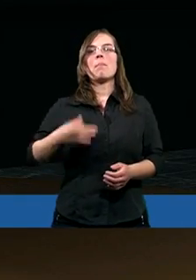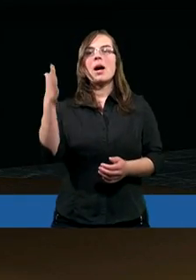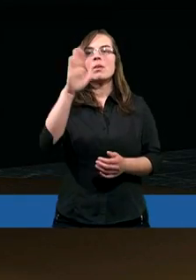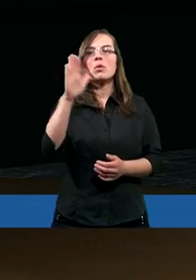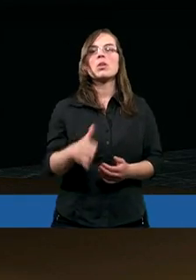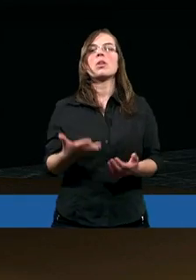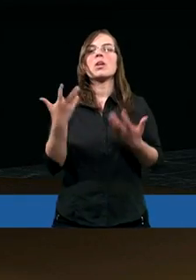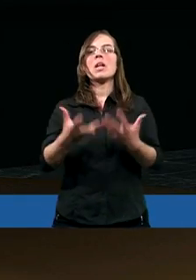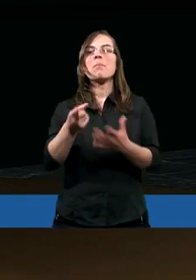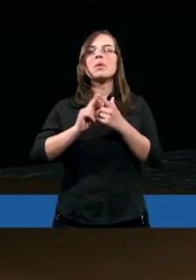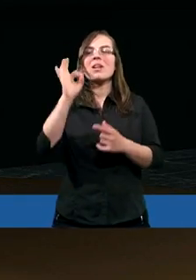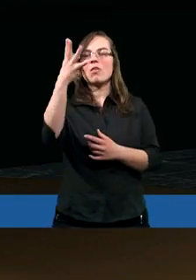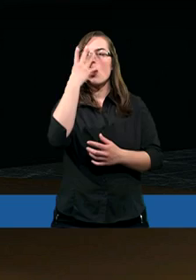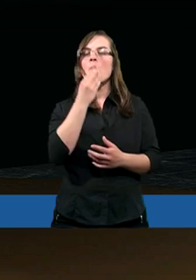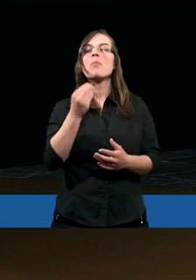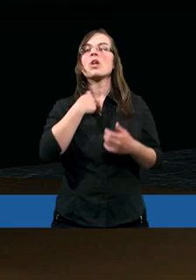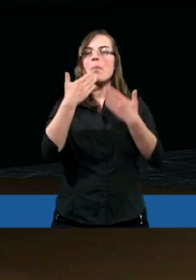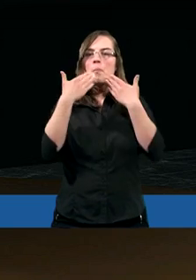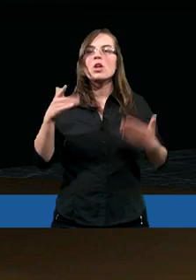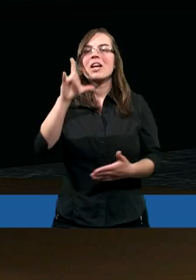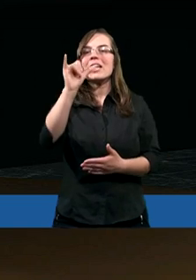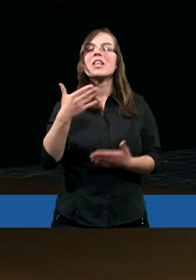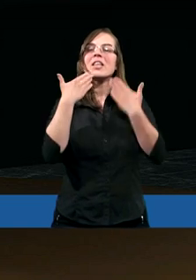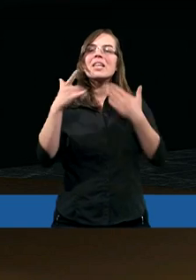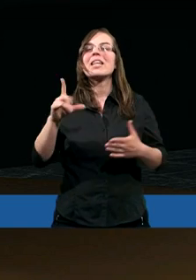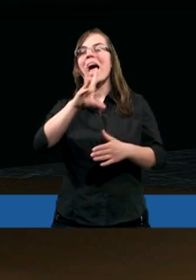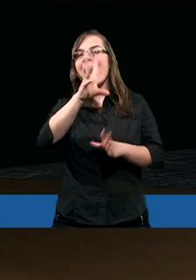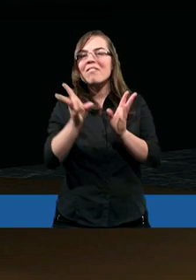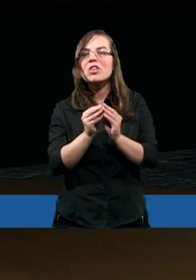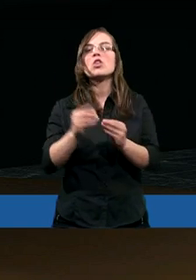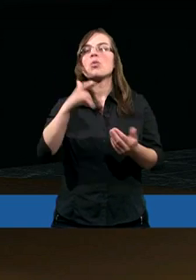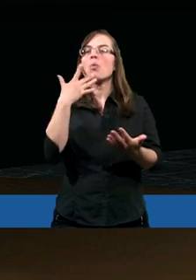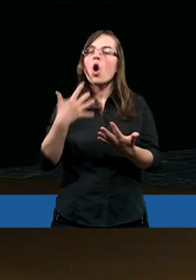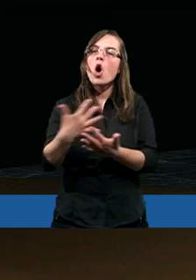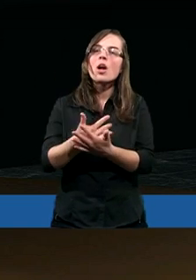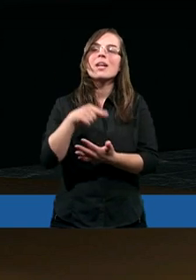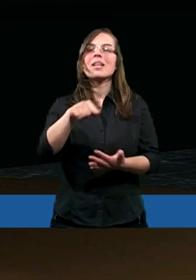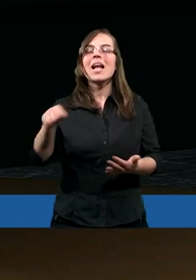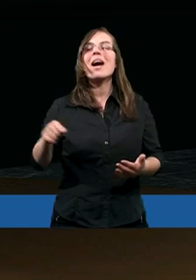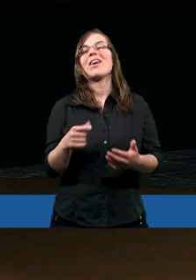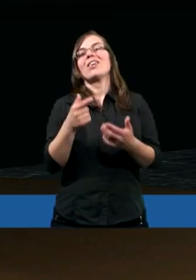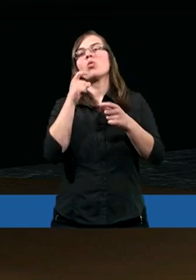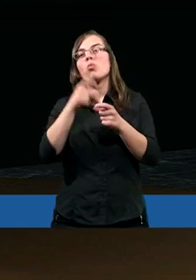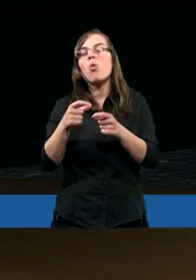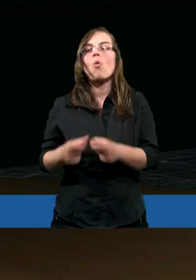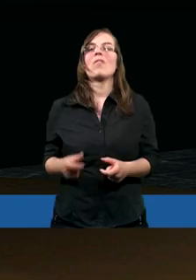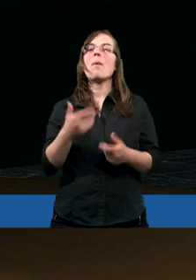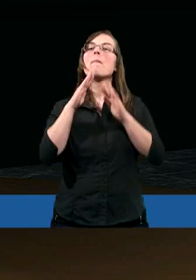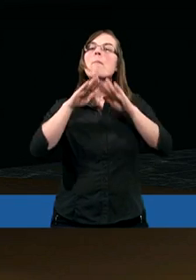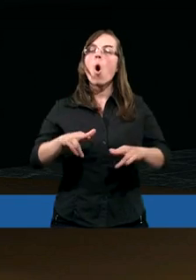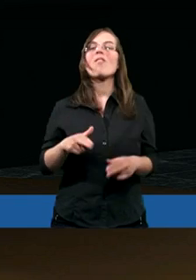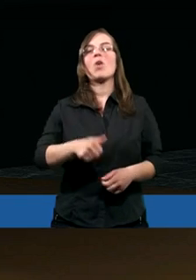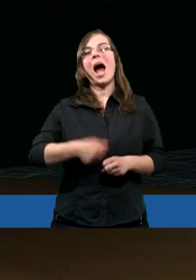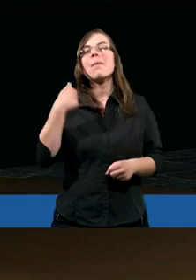Panie, przychodzimy przed Twoje oblicze, aby podziękować Ci. I podziękować za to, że możemy korzystać z Twojego źródła, Panie. Pozwól, aby